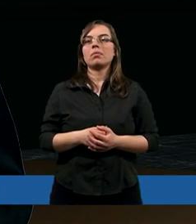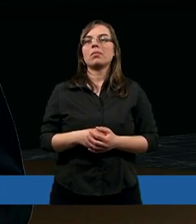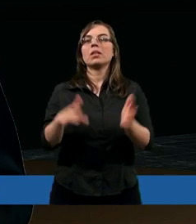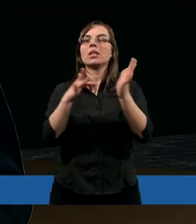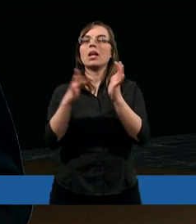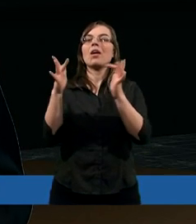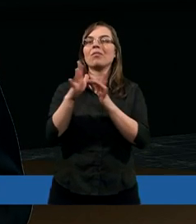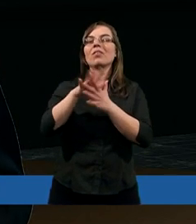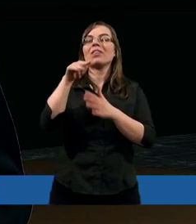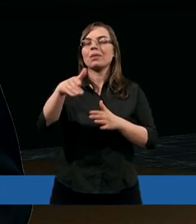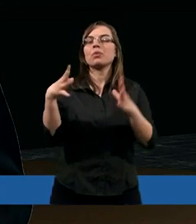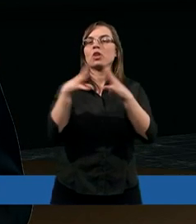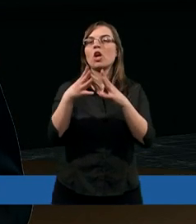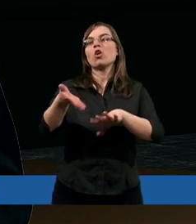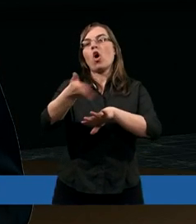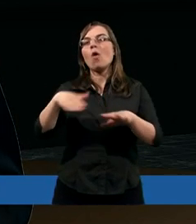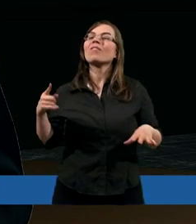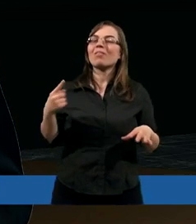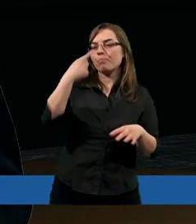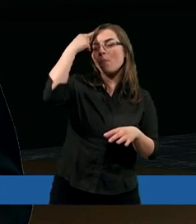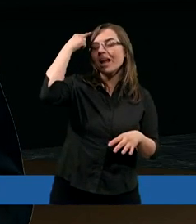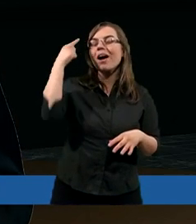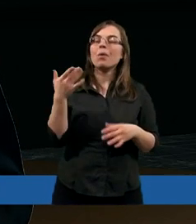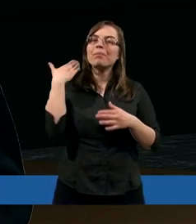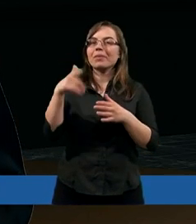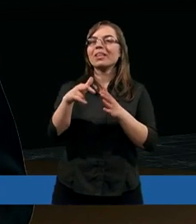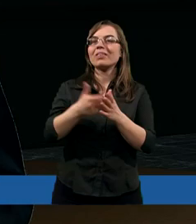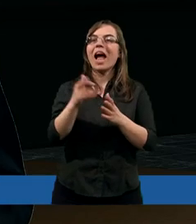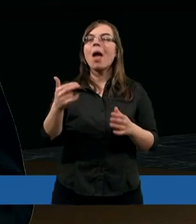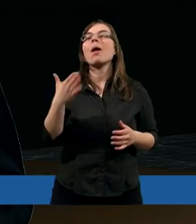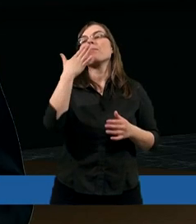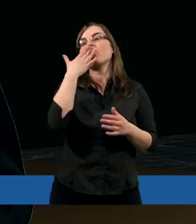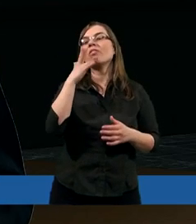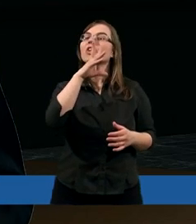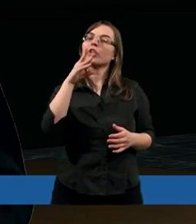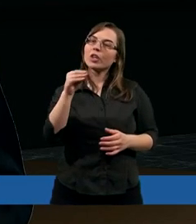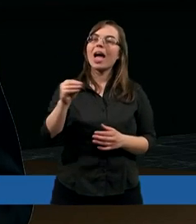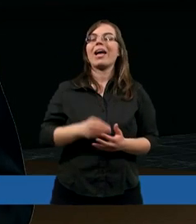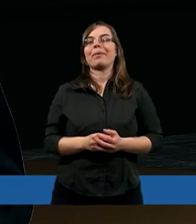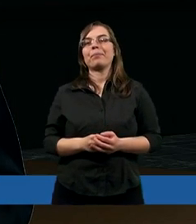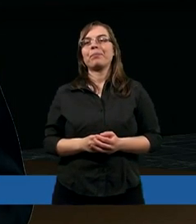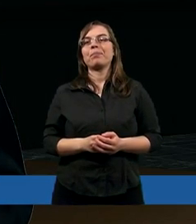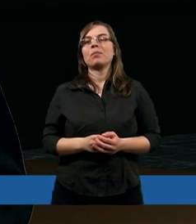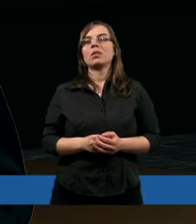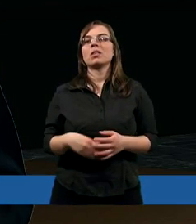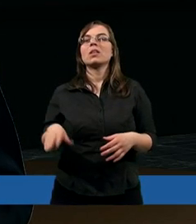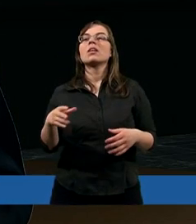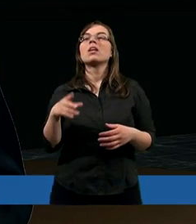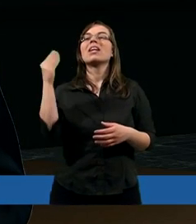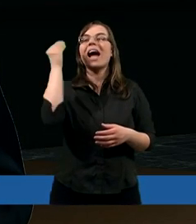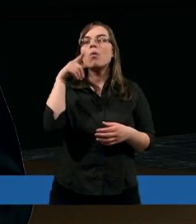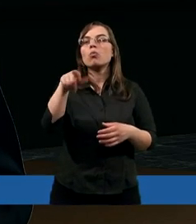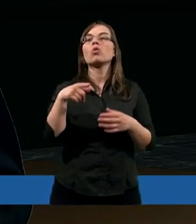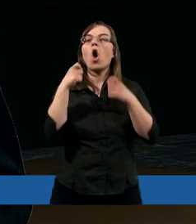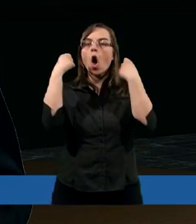Jezus w tym dziesiątym rozdziale wspomnianym Ewangelii Jana mówi, że za obcym